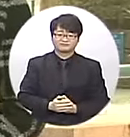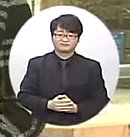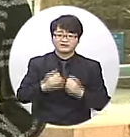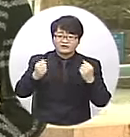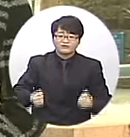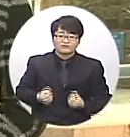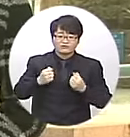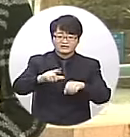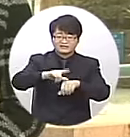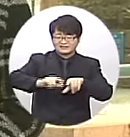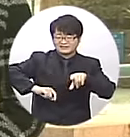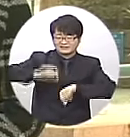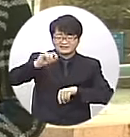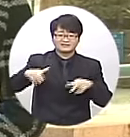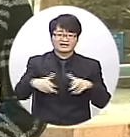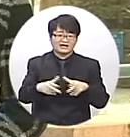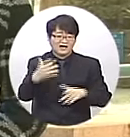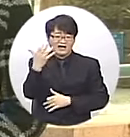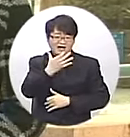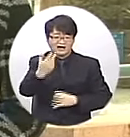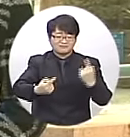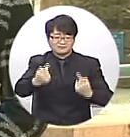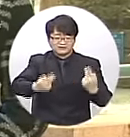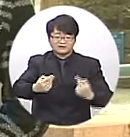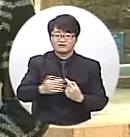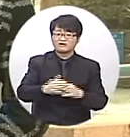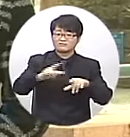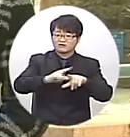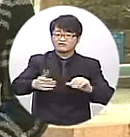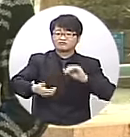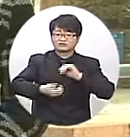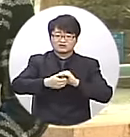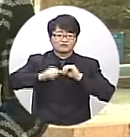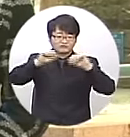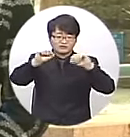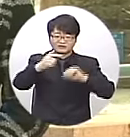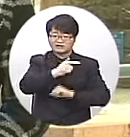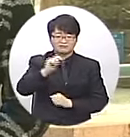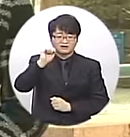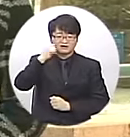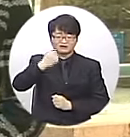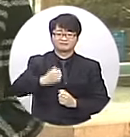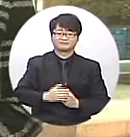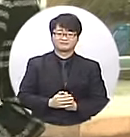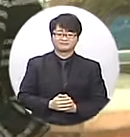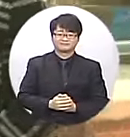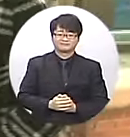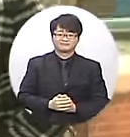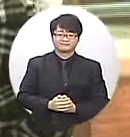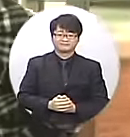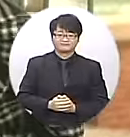휠체어 이용시간이 긴 장애인들은 비장애인과 비교해 평소 규칙적인 운동을 하기가 매우 어려운데요.